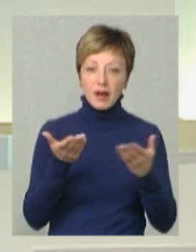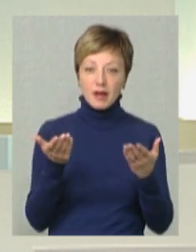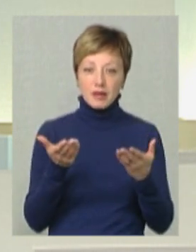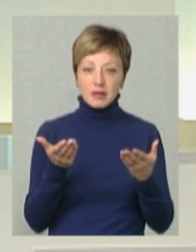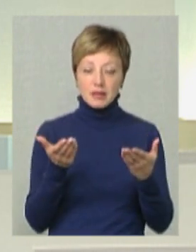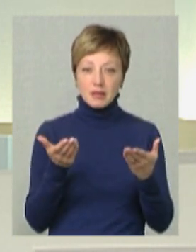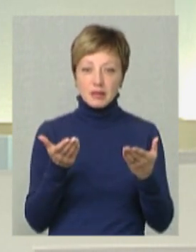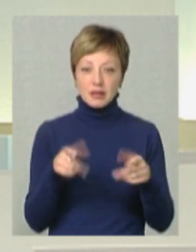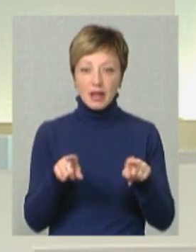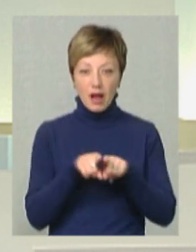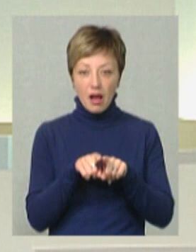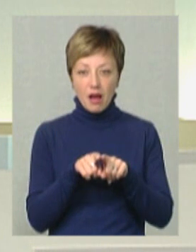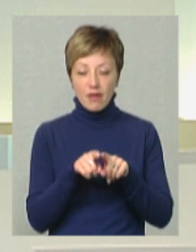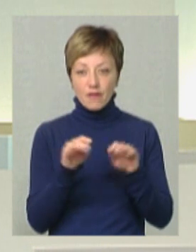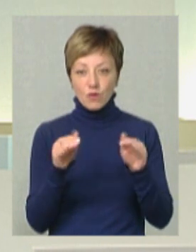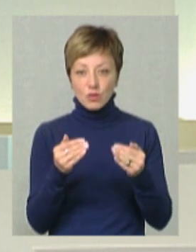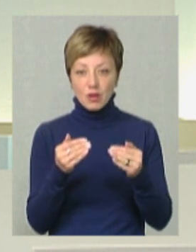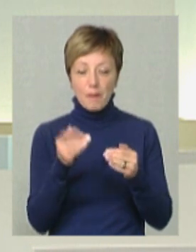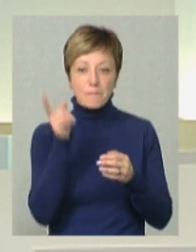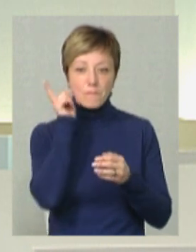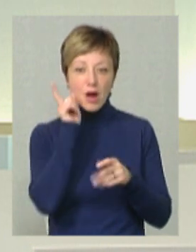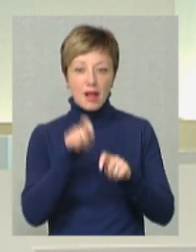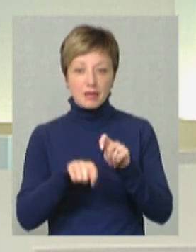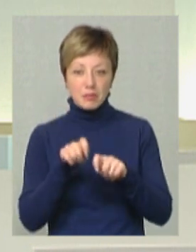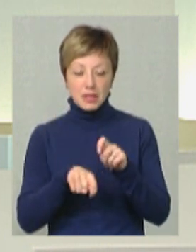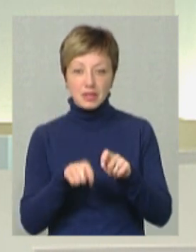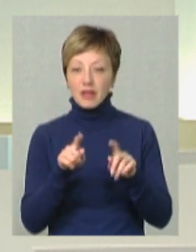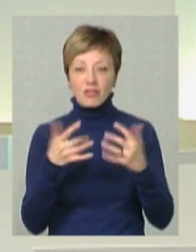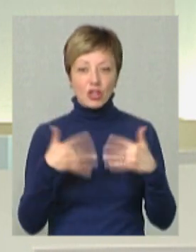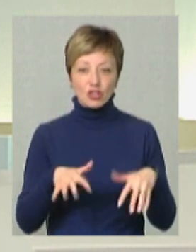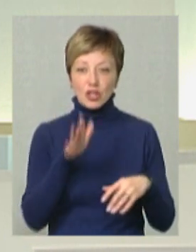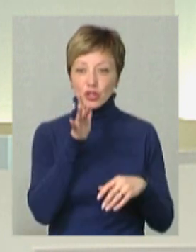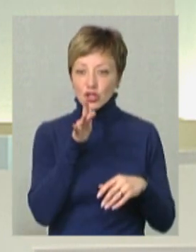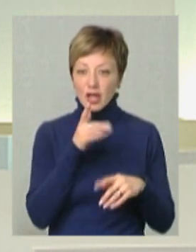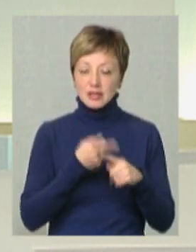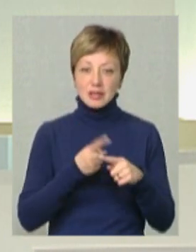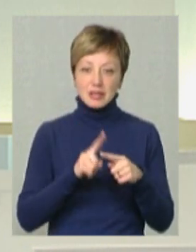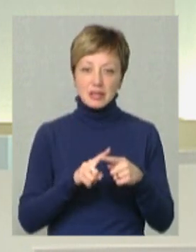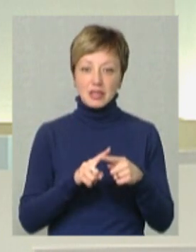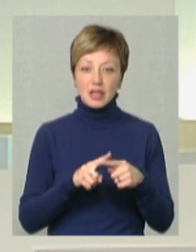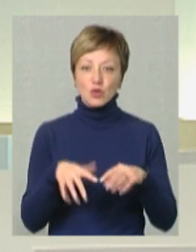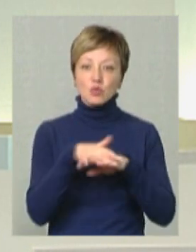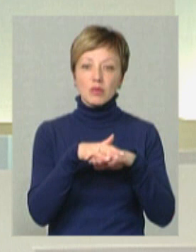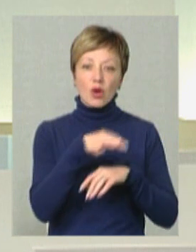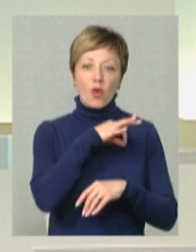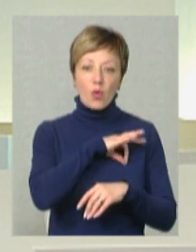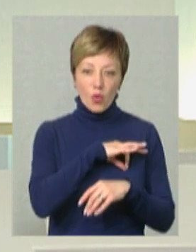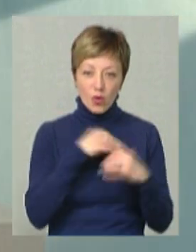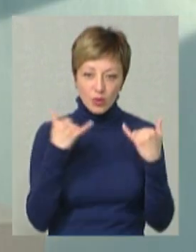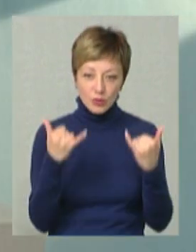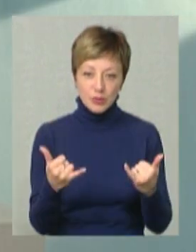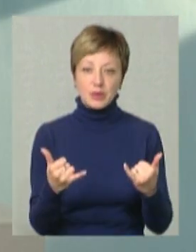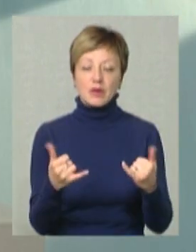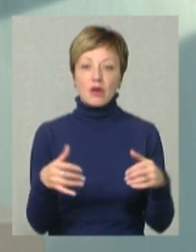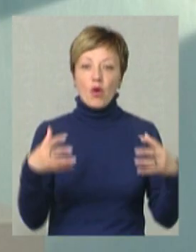така вузька мобел експертиза і щоб не втрачати час, тому що це суспільну користь вони несли. Вони